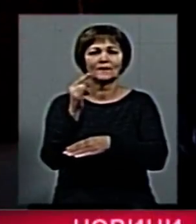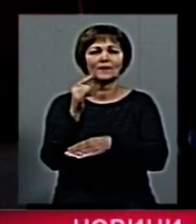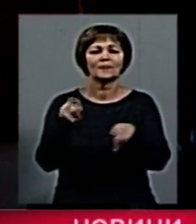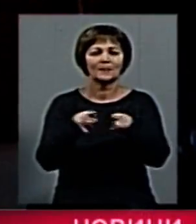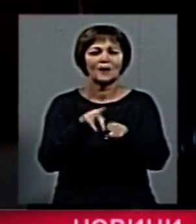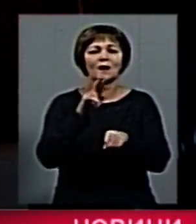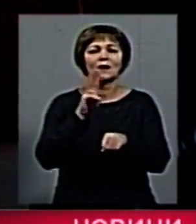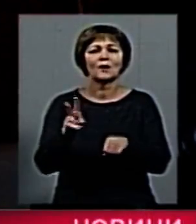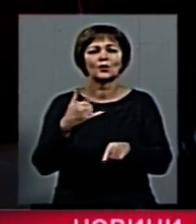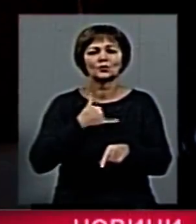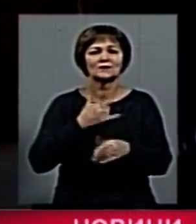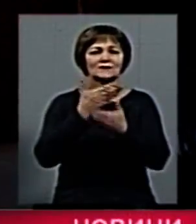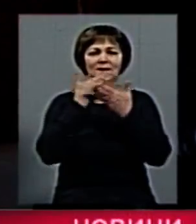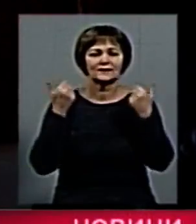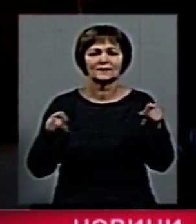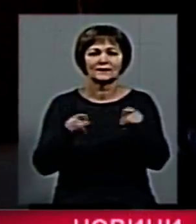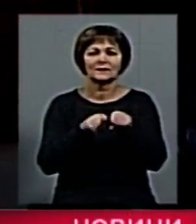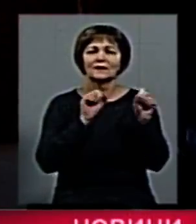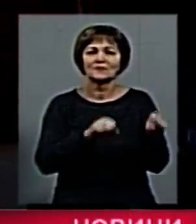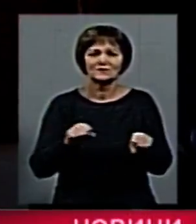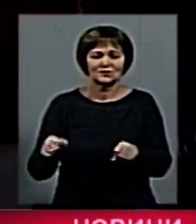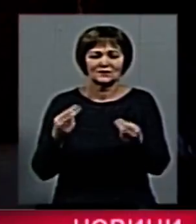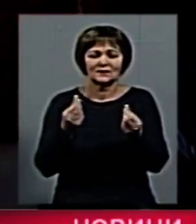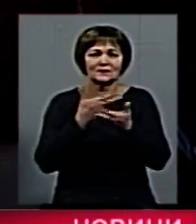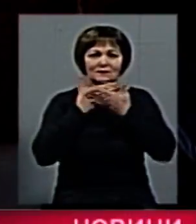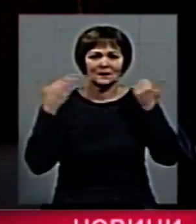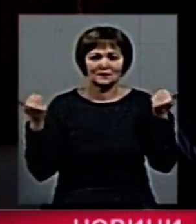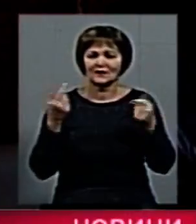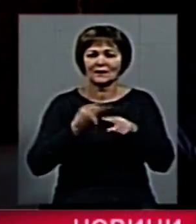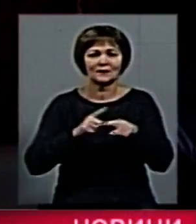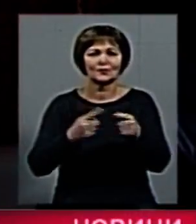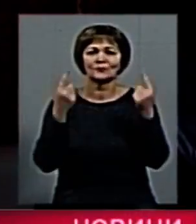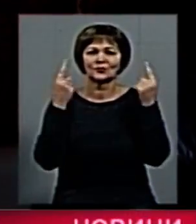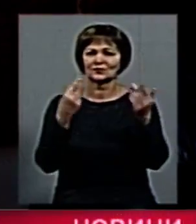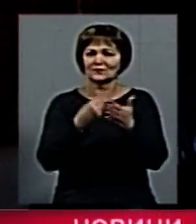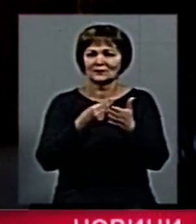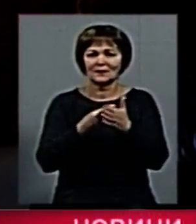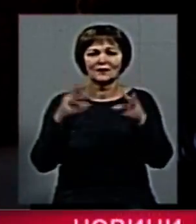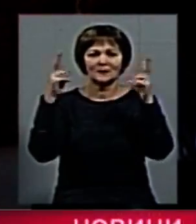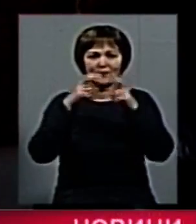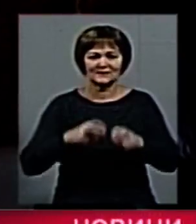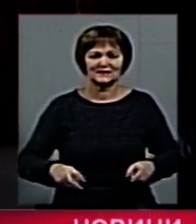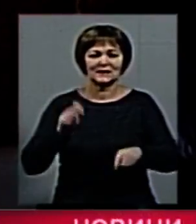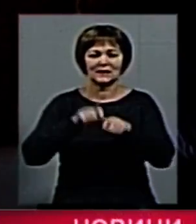так як у нас немає таких средств і неподъймна сума на обстеження.